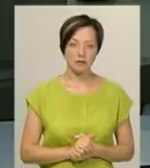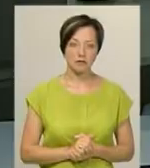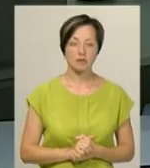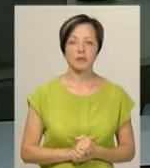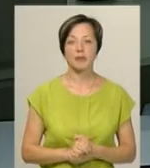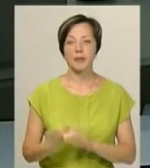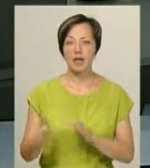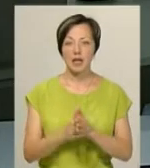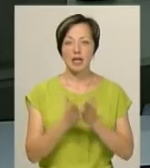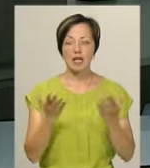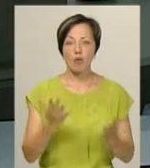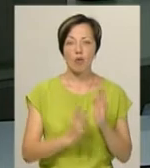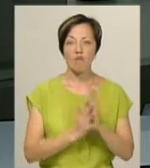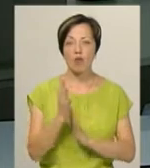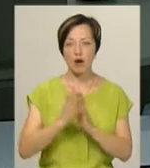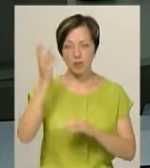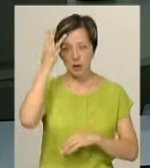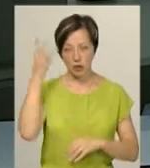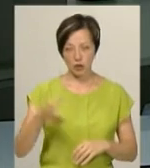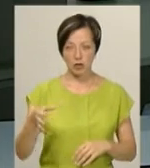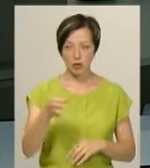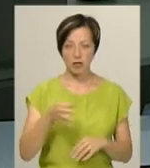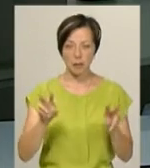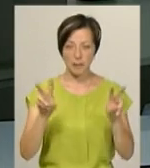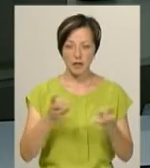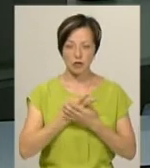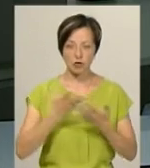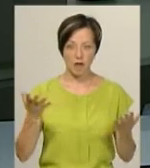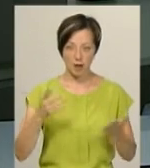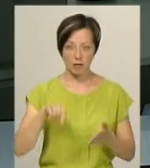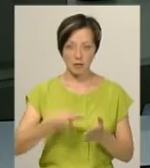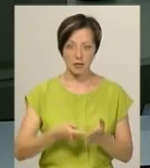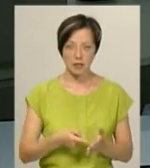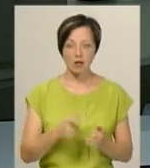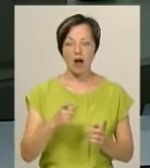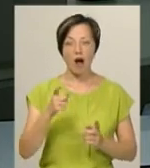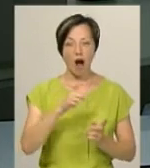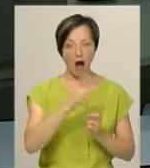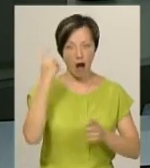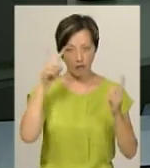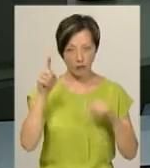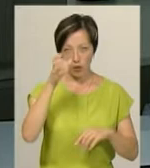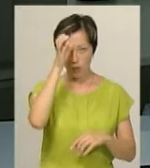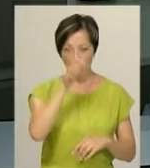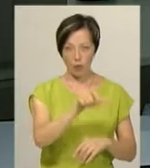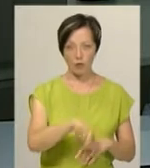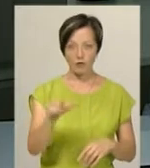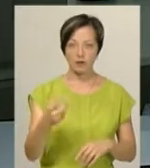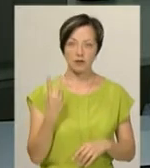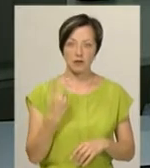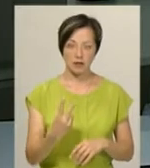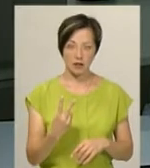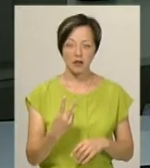Книгу «Флора Хмельниччини» презентували сьогодні в обласному центрі. За словами її авторів, науковців Людмили Любінської і Лілії